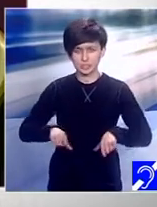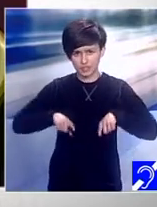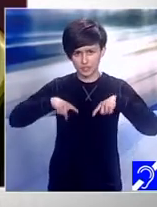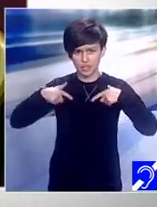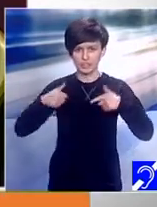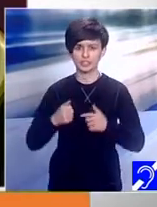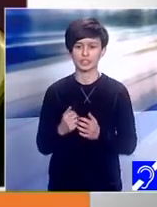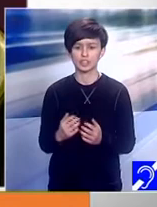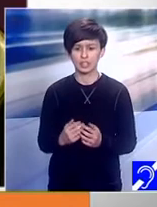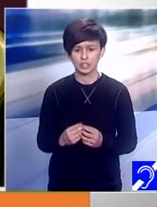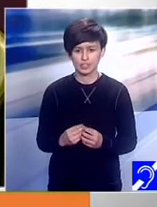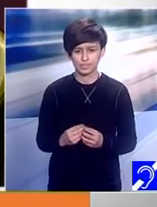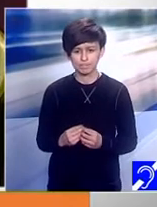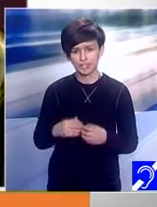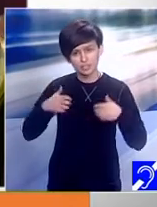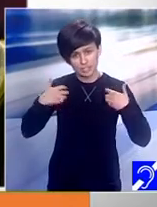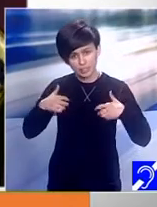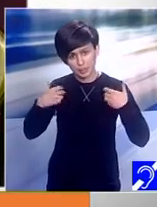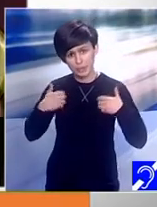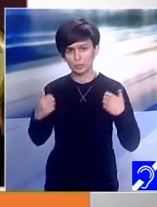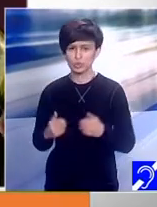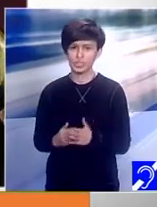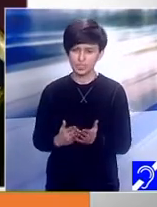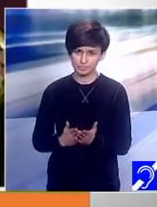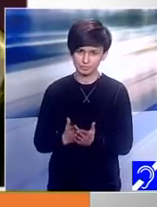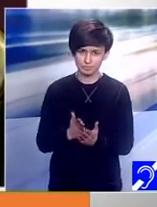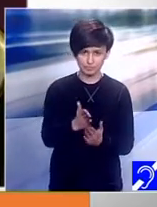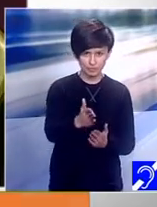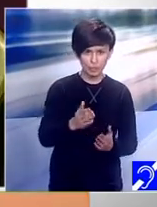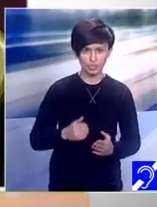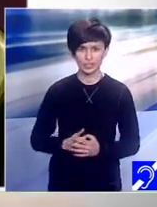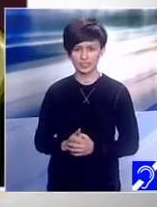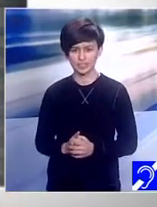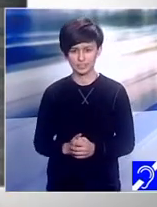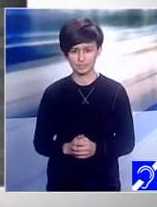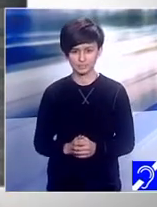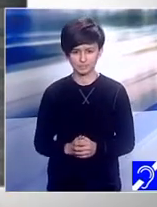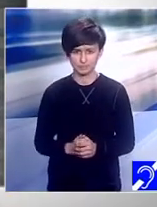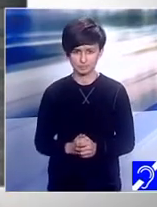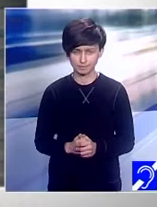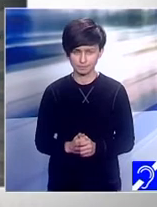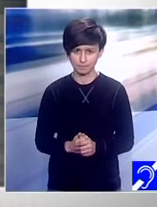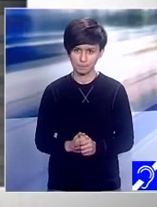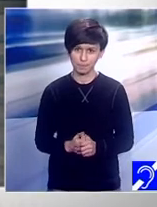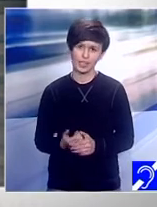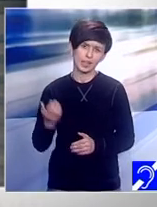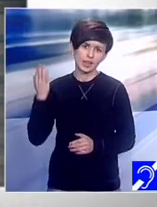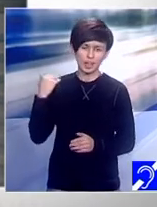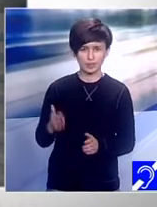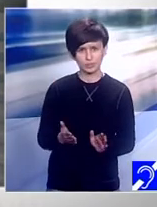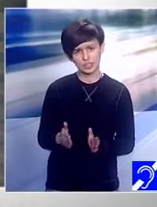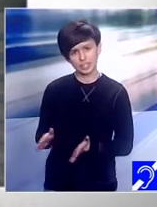mă bucur că progresează. Ai avut de la început această atitudine foarte